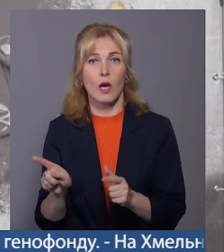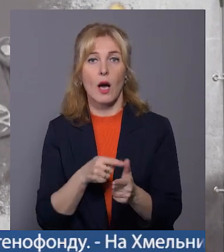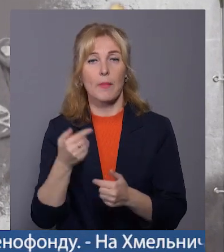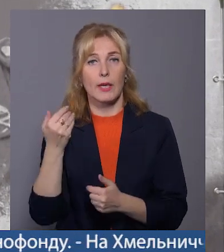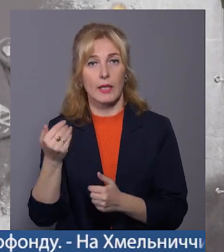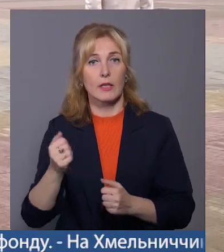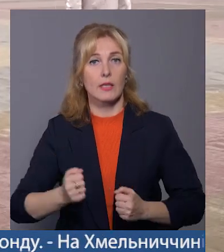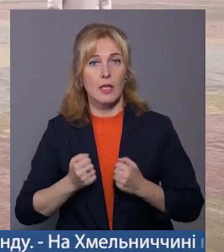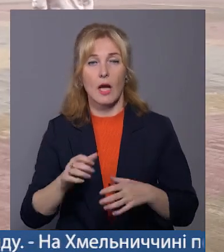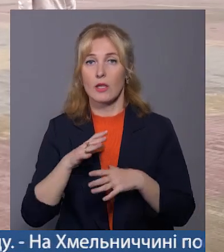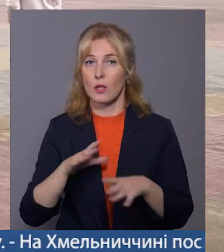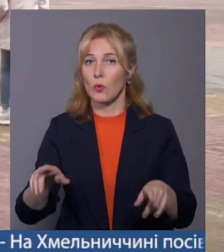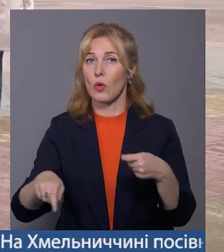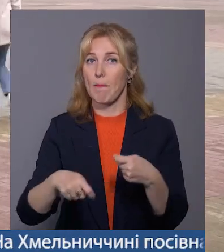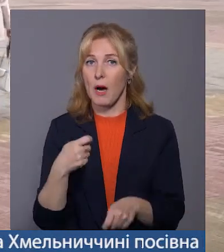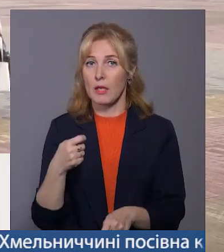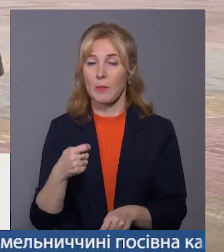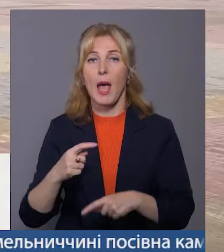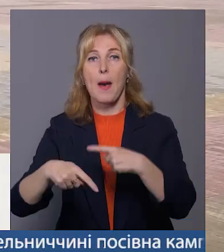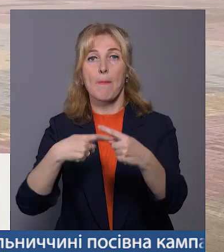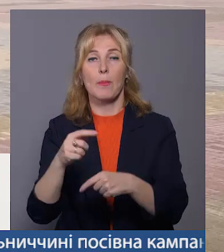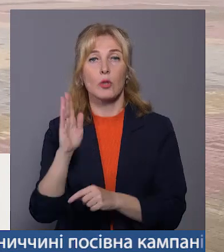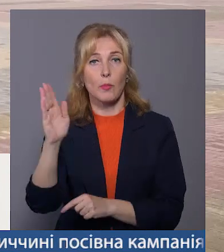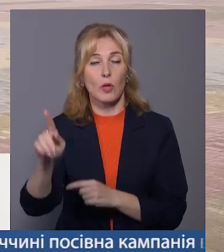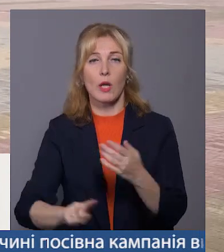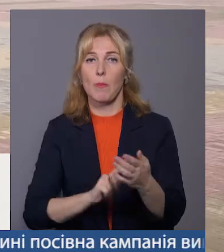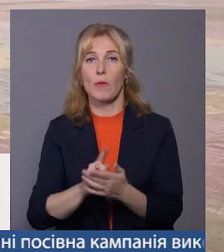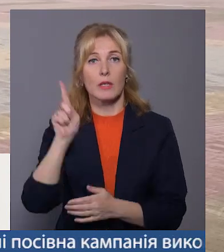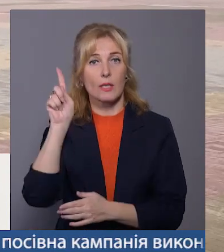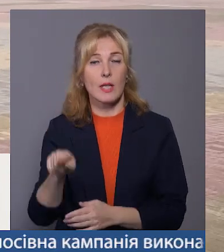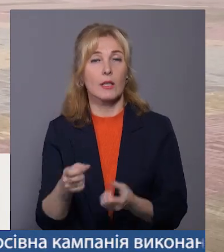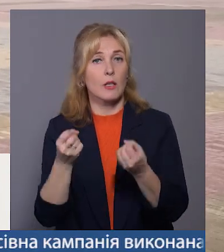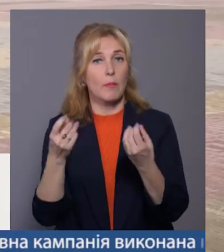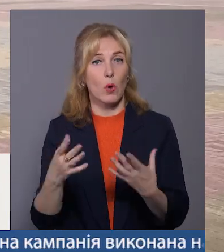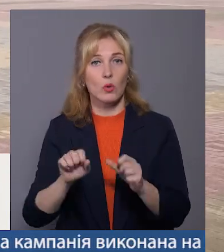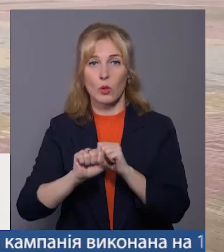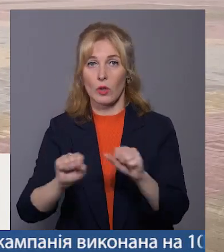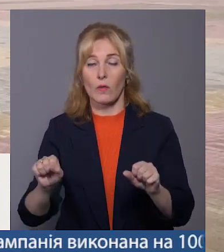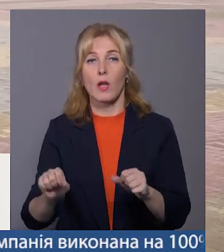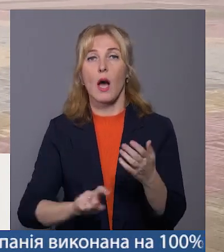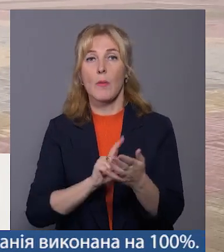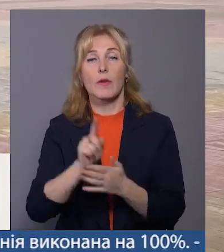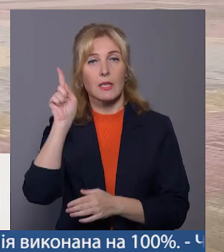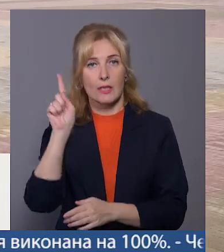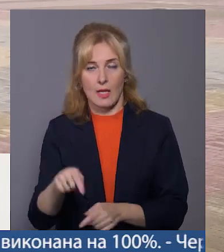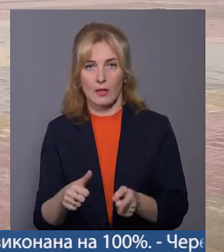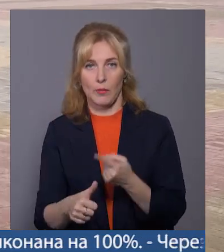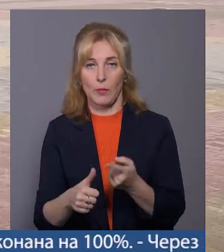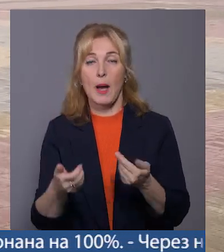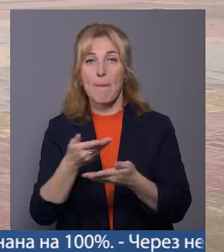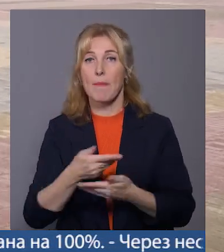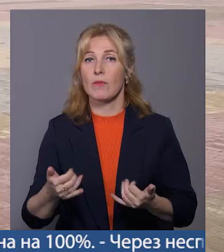марними. Майбутні покоління повинні знати не просто героїв загалом, а повинні знати їх поімену. Саме тому ми